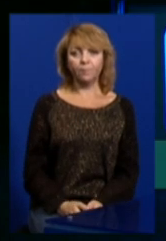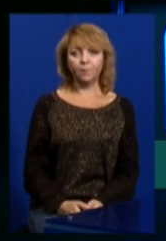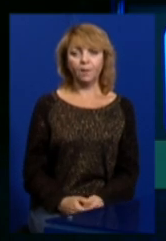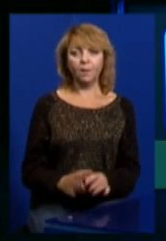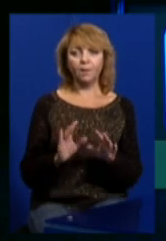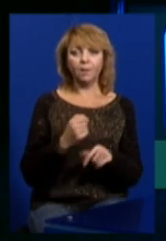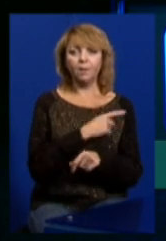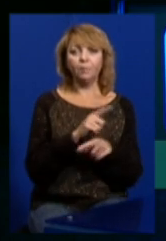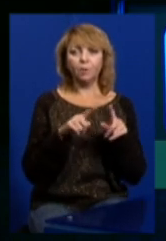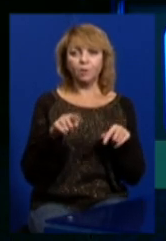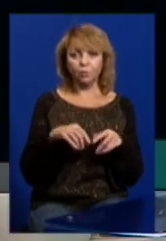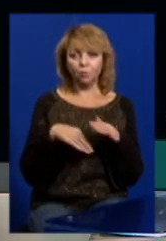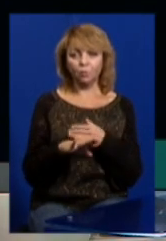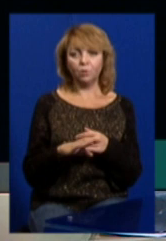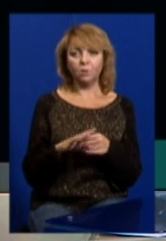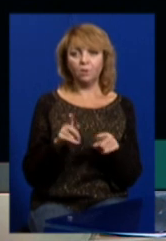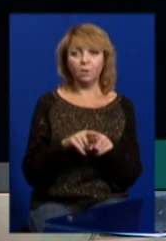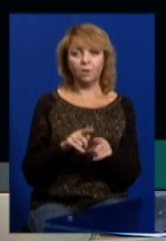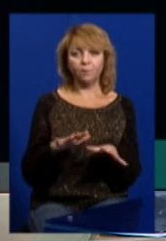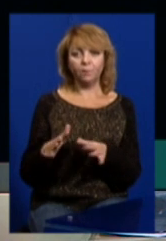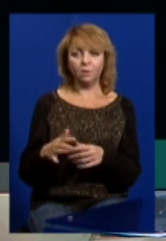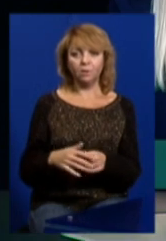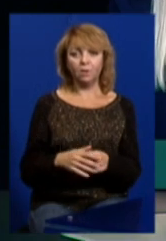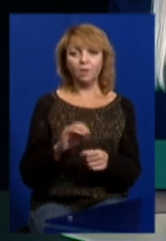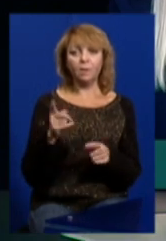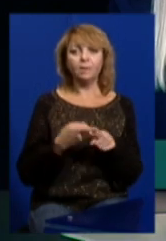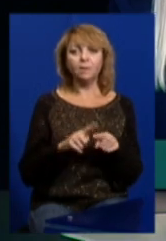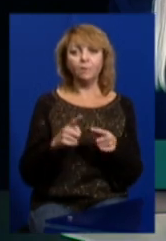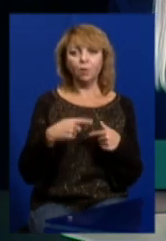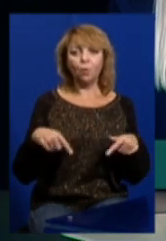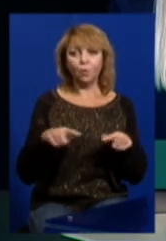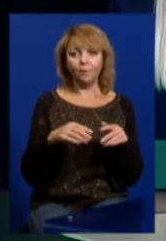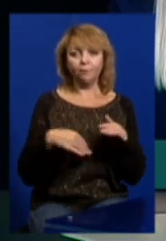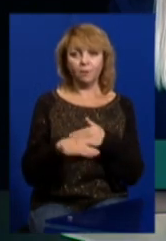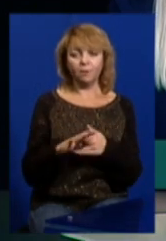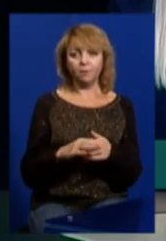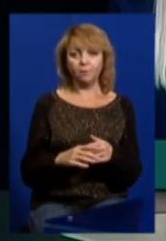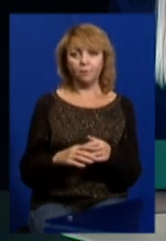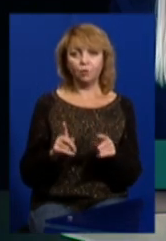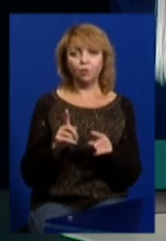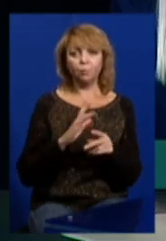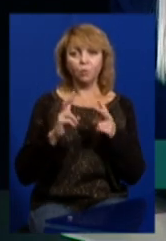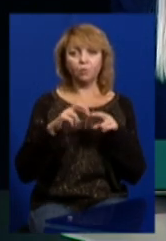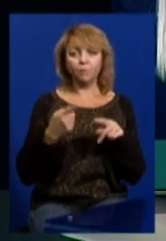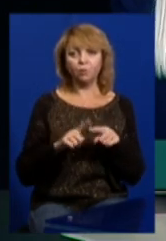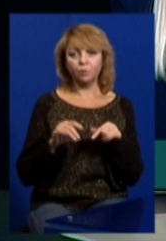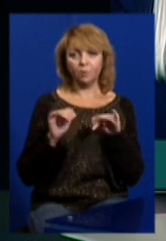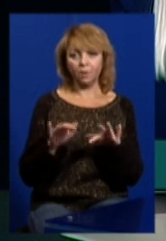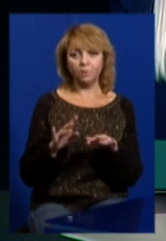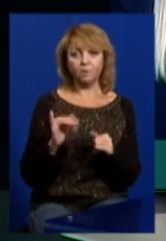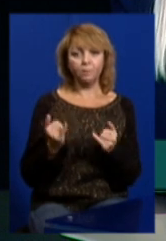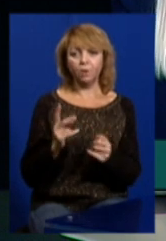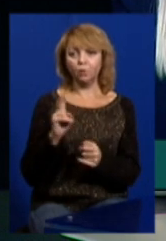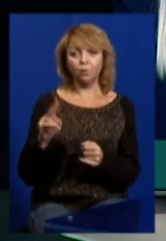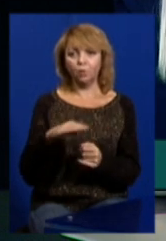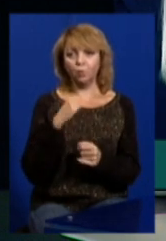лікарня не уходять. Ну, таке твориться. Як з цього вийти, з цього кола? Щоб розглянути справу, тепер ніхто не